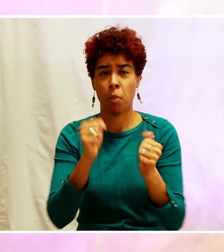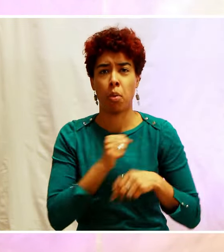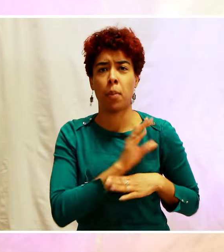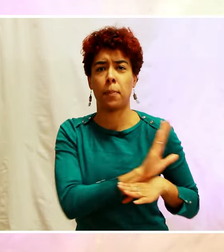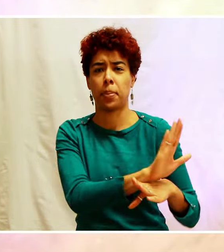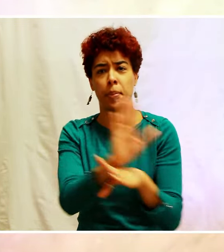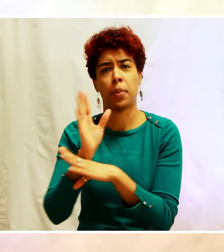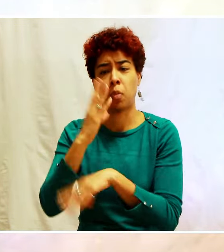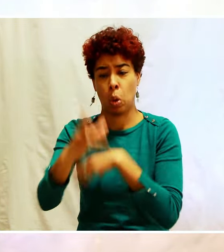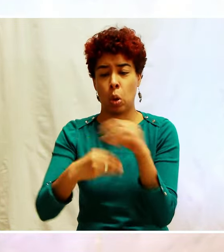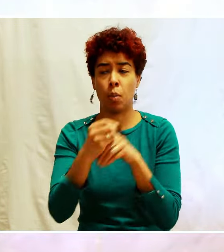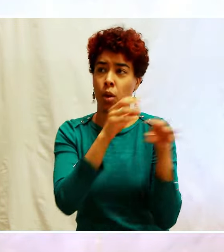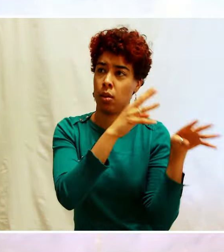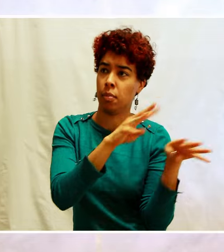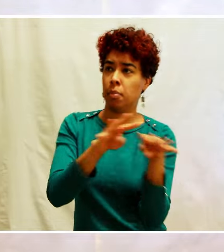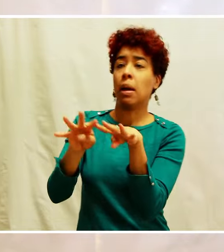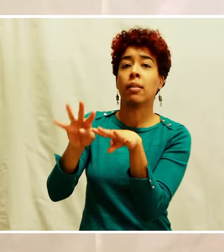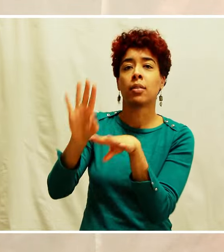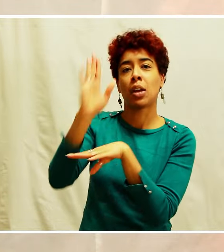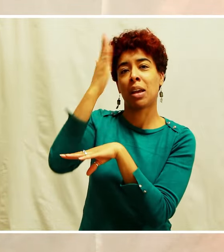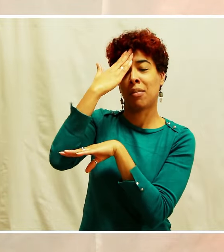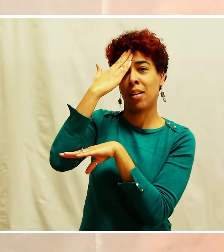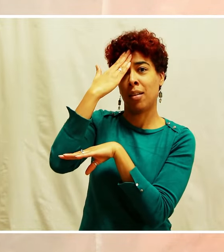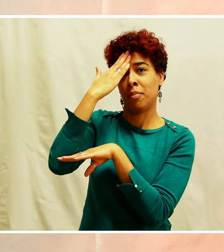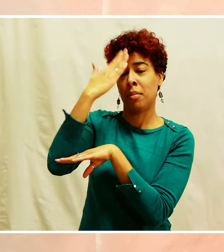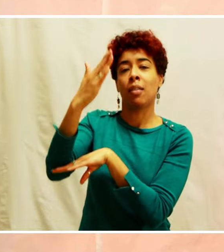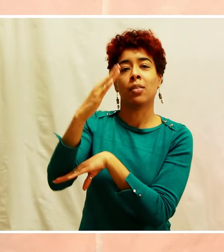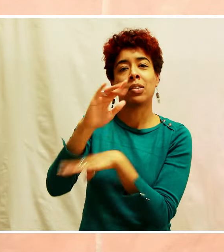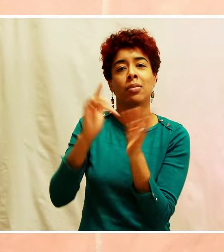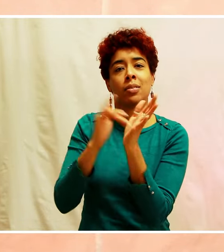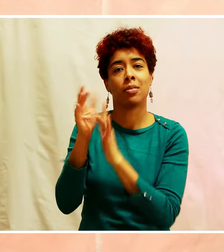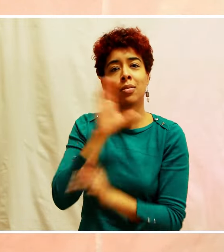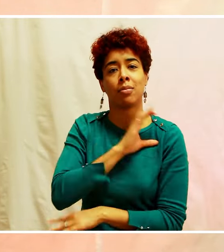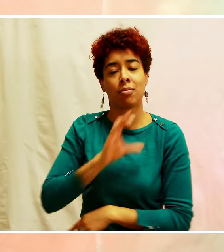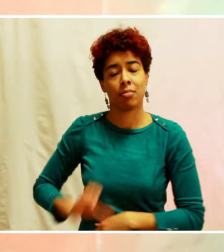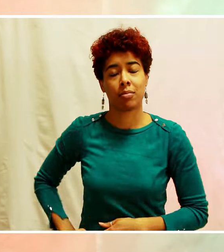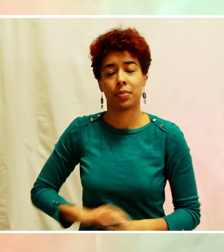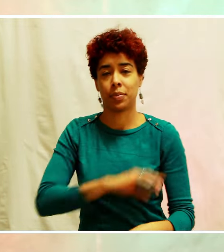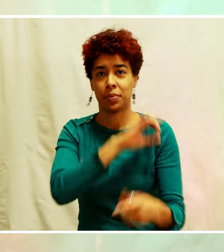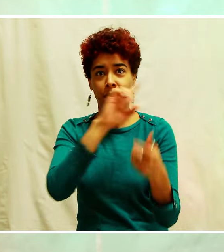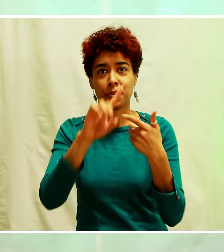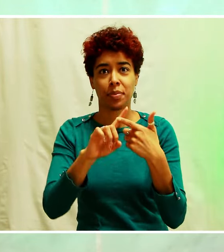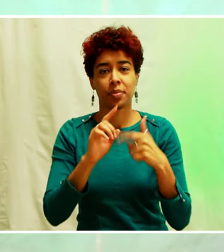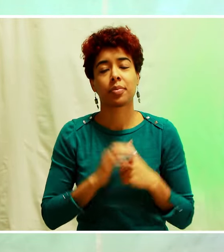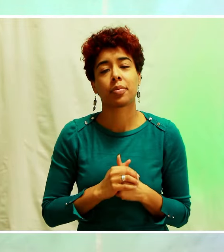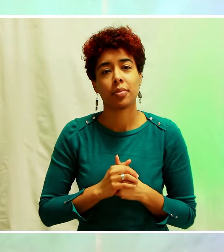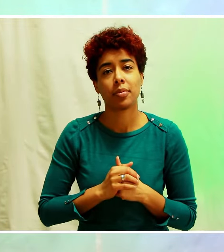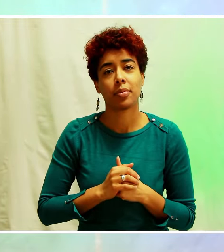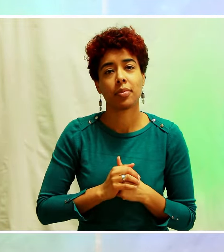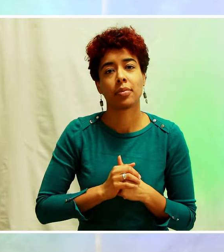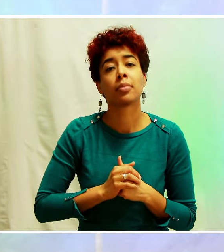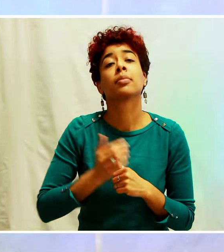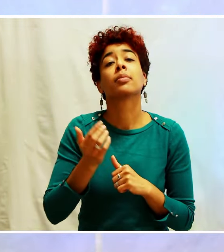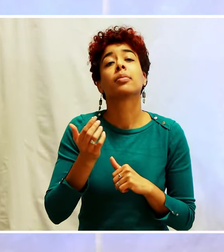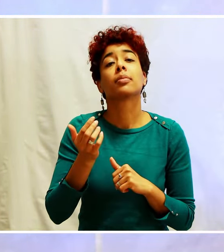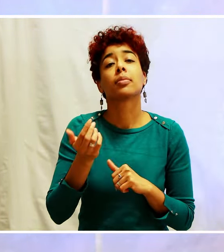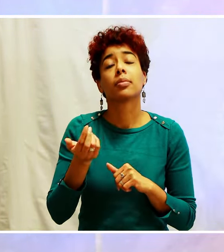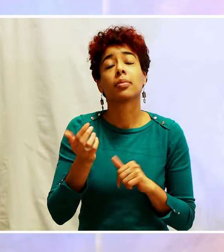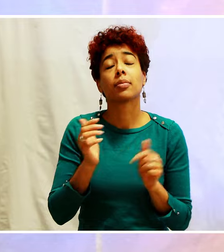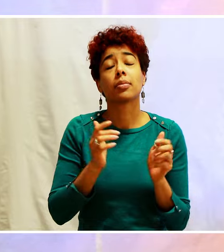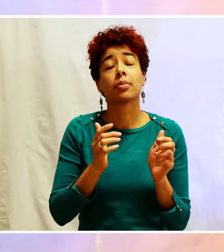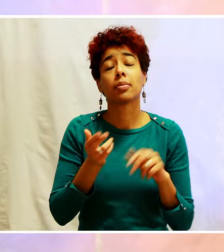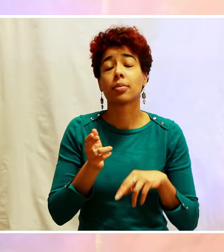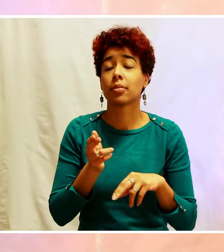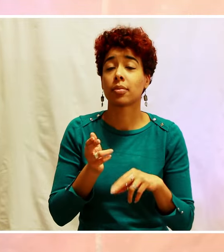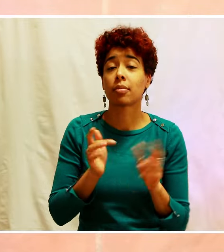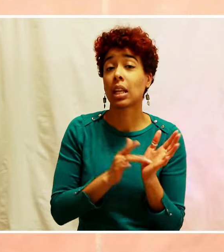pour que le monde connaisse à son tour Jésus-Christ. Le deuxième point, à travers ce sacrifice de Jésus, et c'est ce qui nous distingue, c'est qu'on